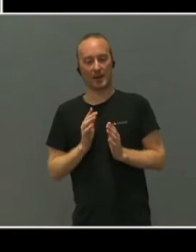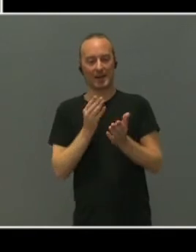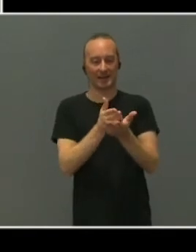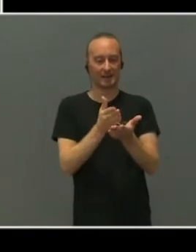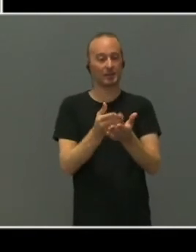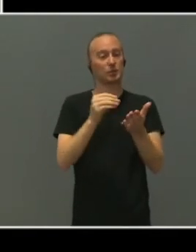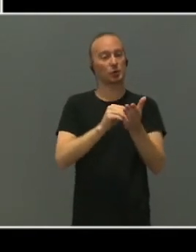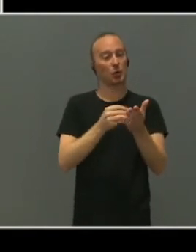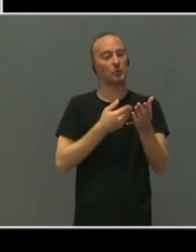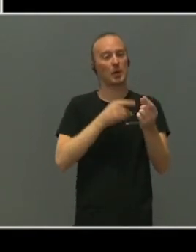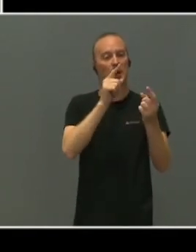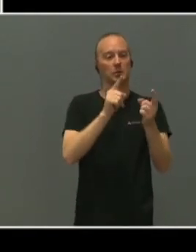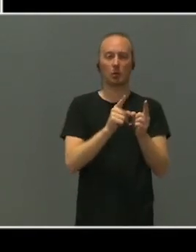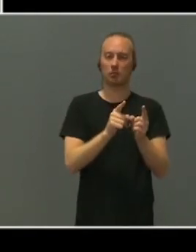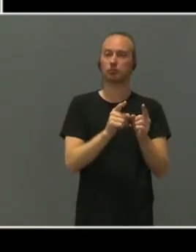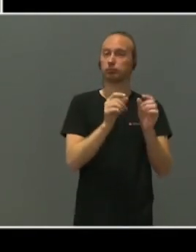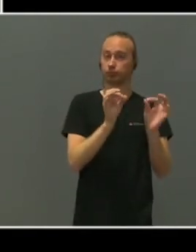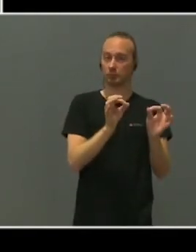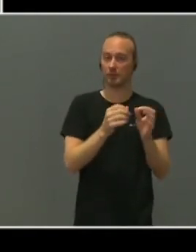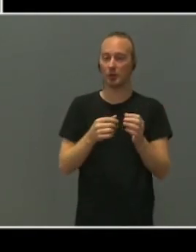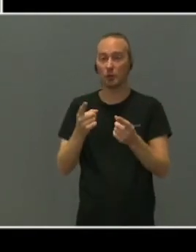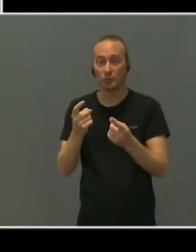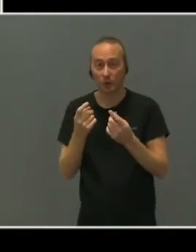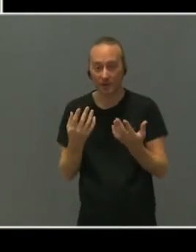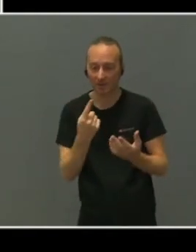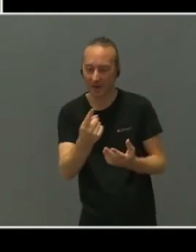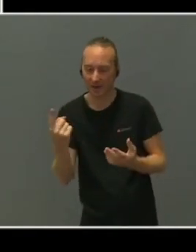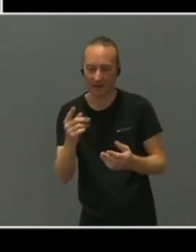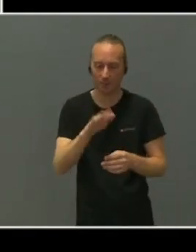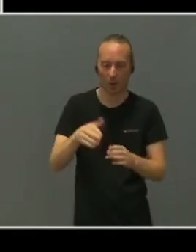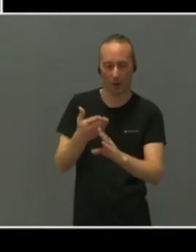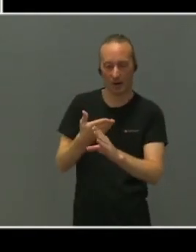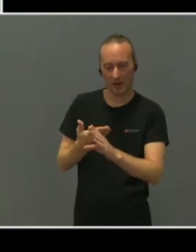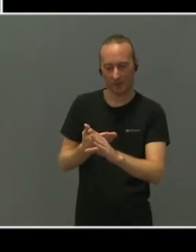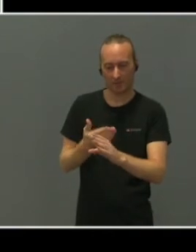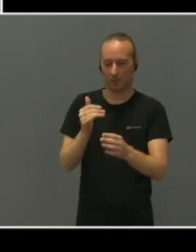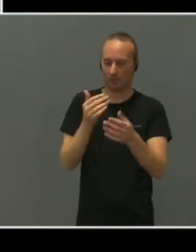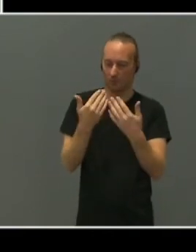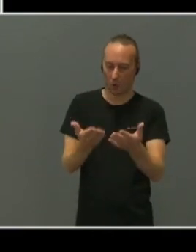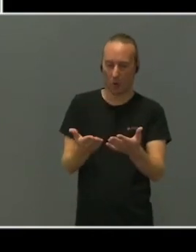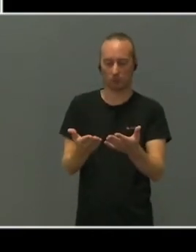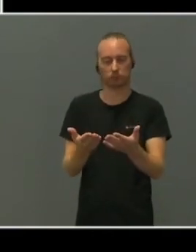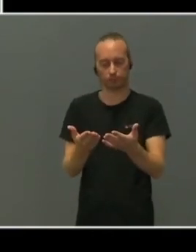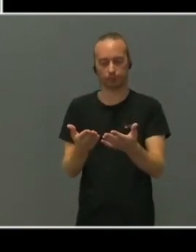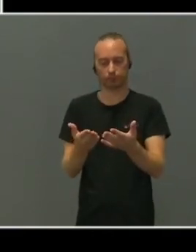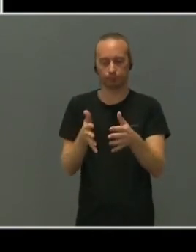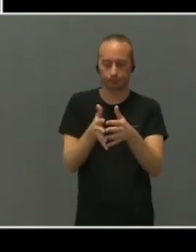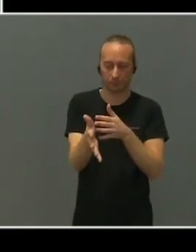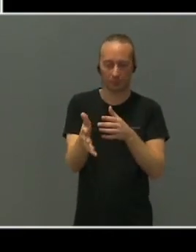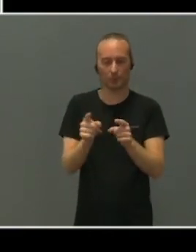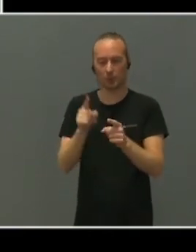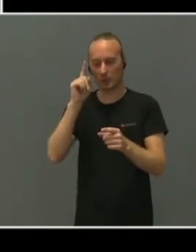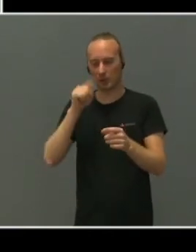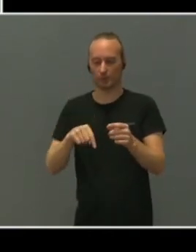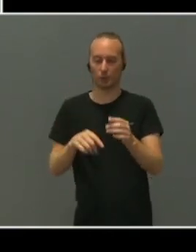Så utfordringen er å få til en god tilrettelegging for hvert enkelt barn og elev som trenger dette for å nå sitt potensial i livet.